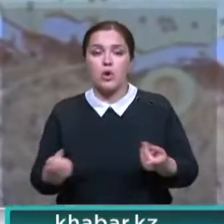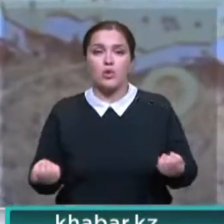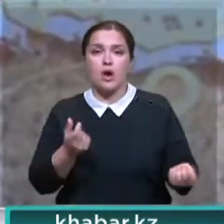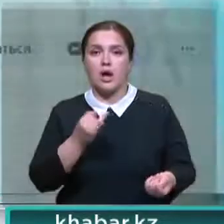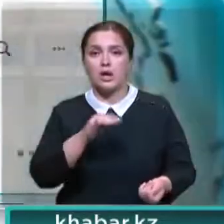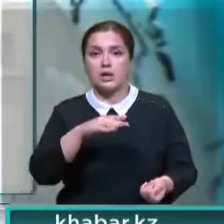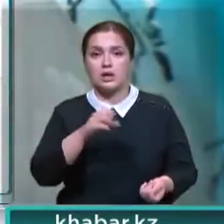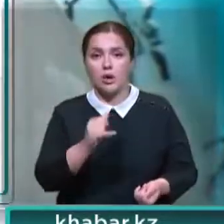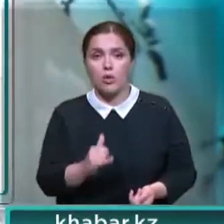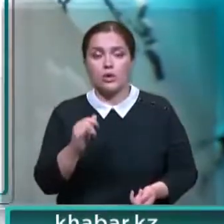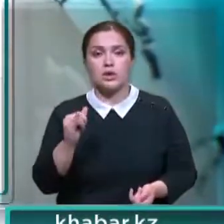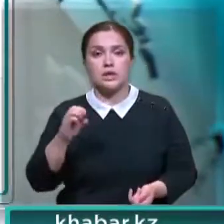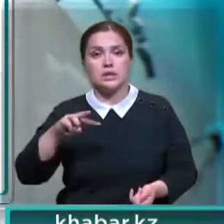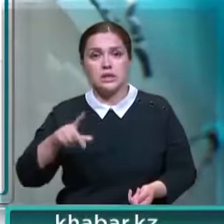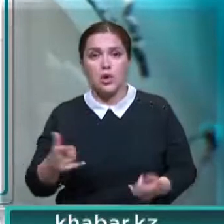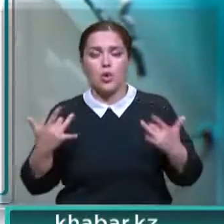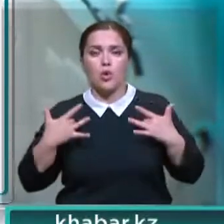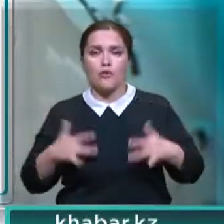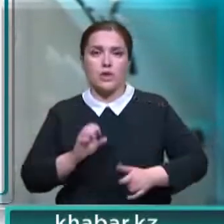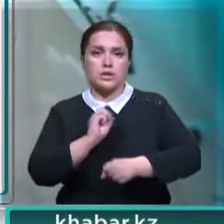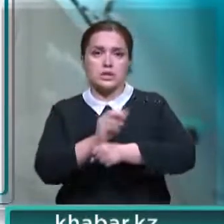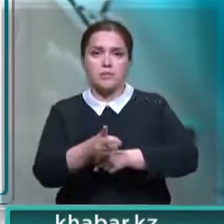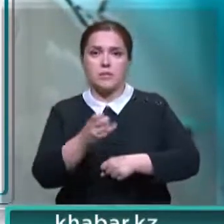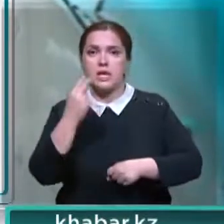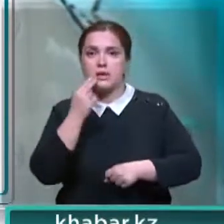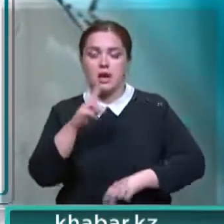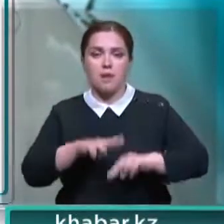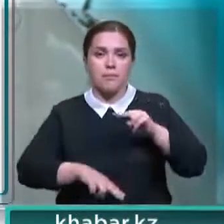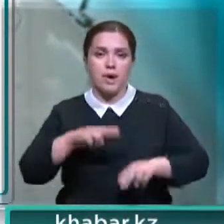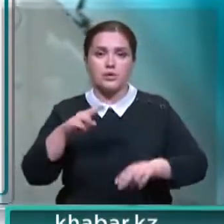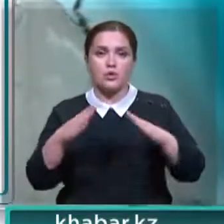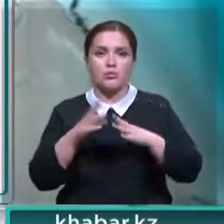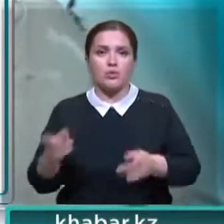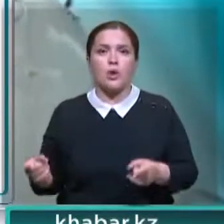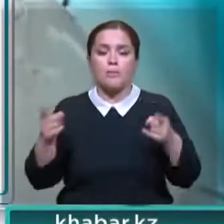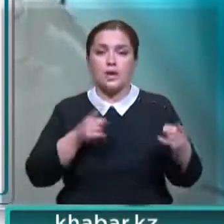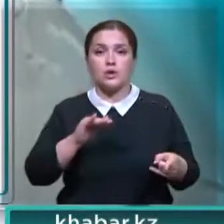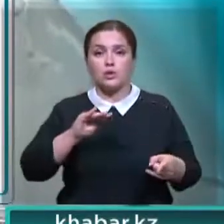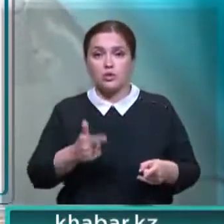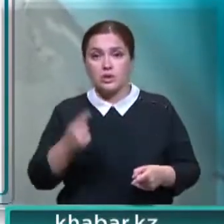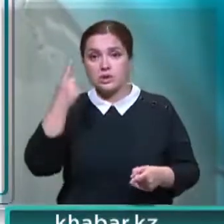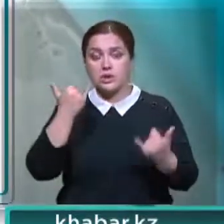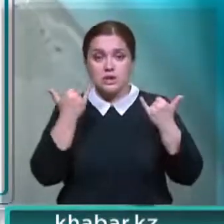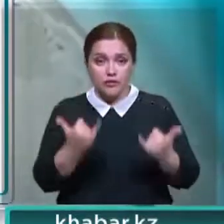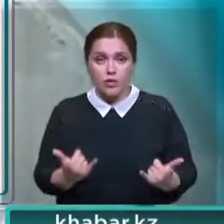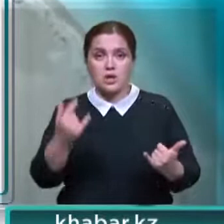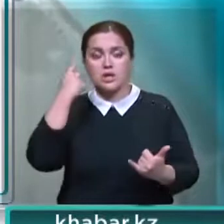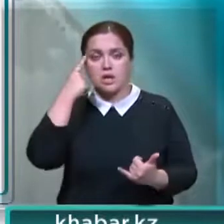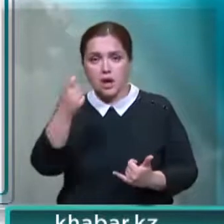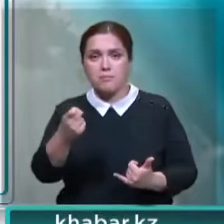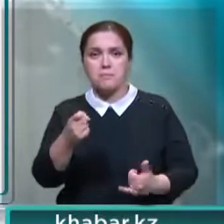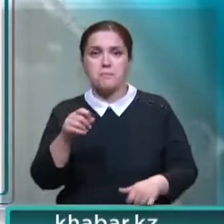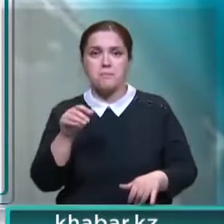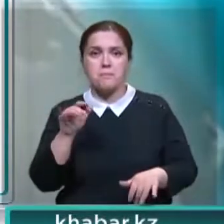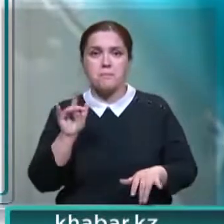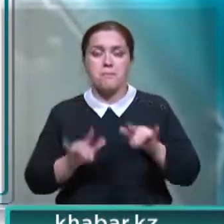Аиртауского и Есильского районов уволили за некачественно построенное жильё для переселенцев с юга. Об этом сегодня сообщил пресс-секретарь